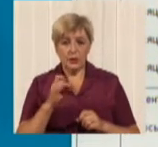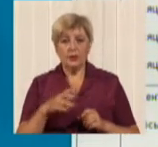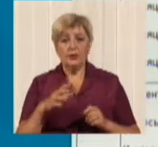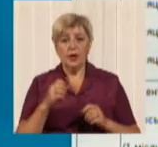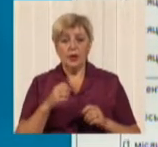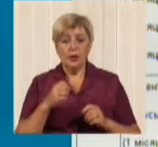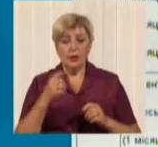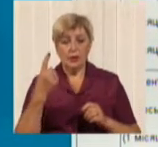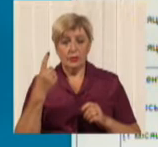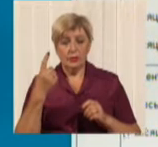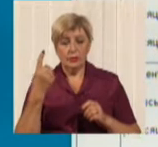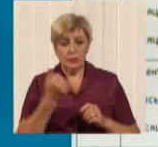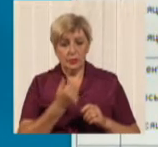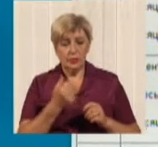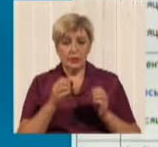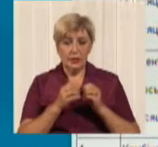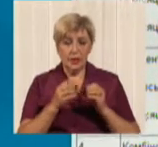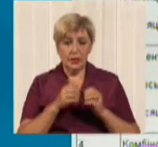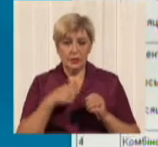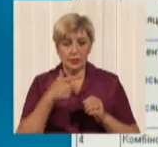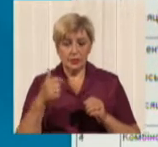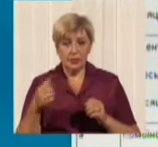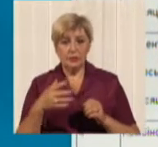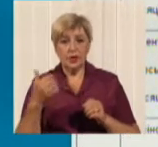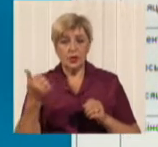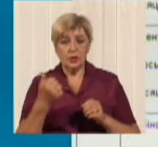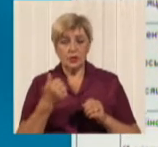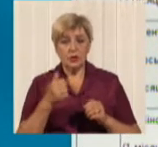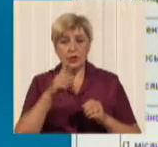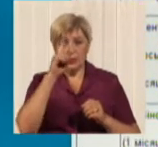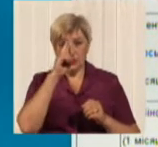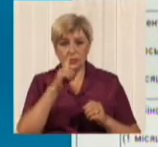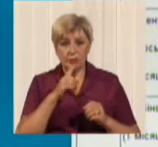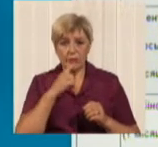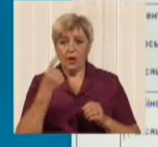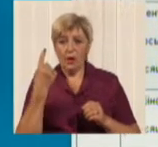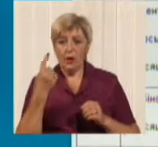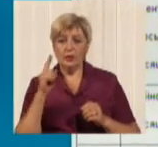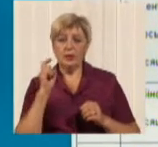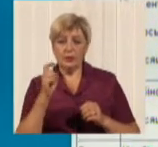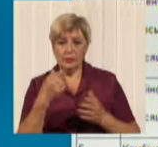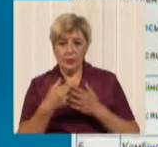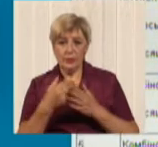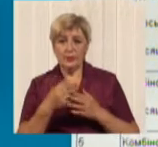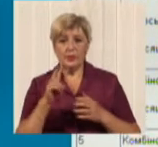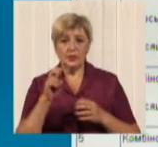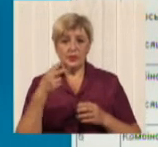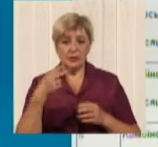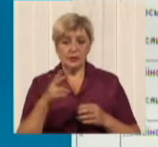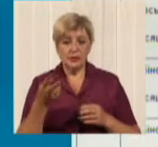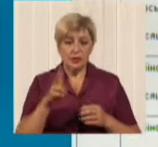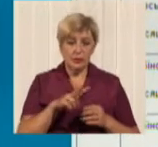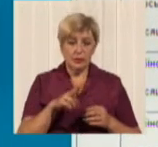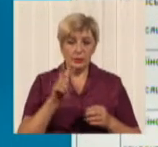10 гривень Тижневий двома видами транспорту 60 гривень, на місяць одним видом транспорту 220 гривень, двома